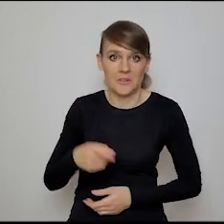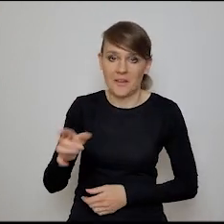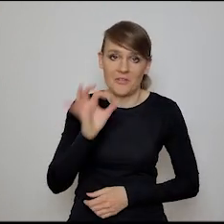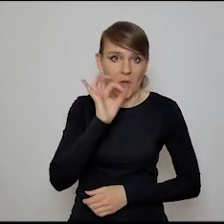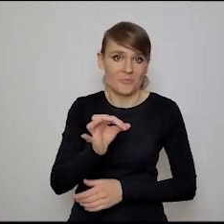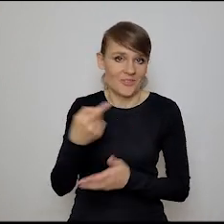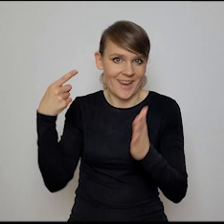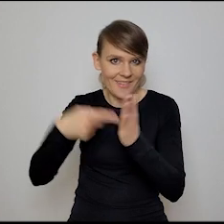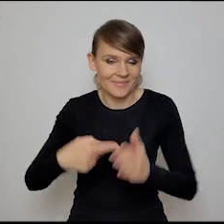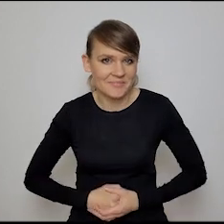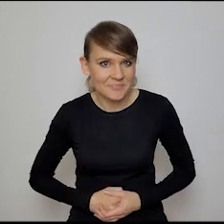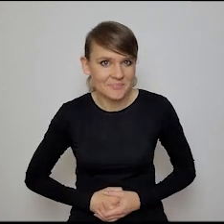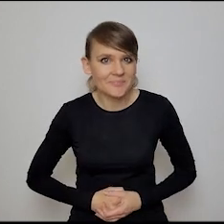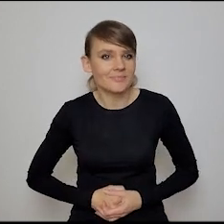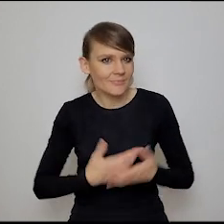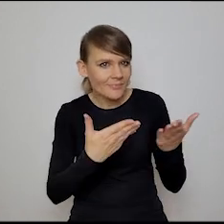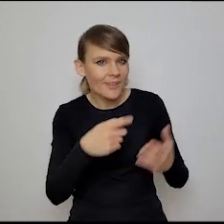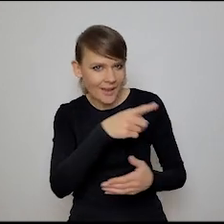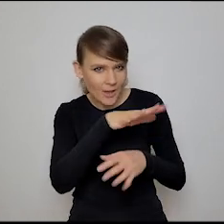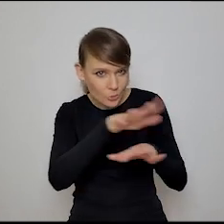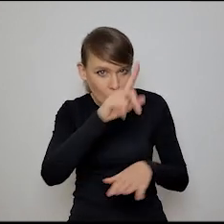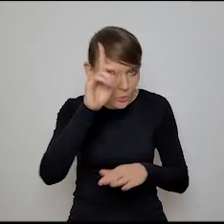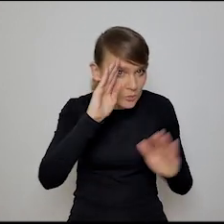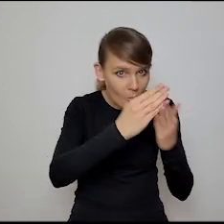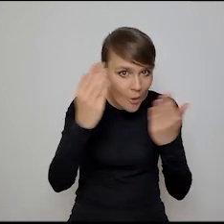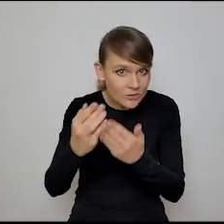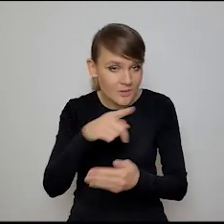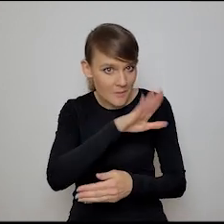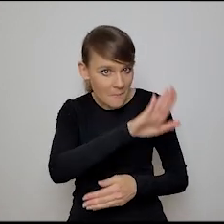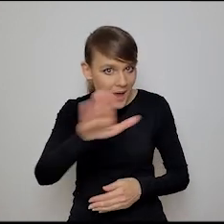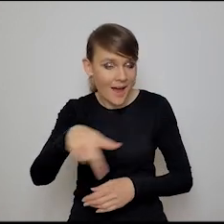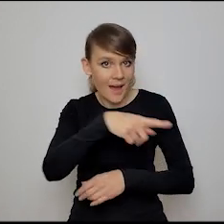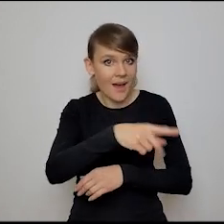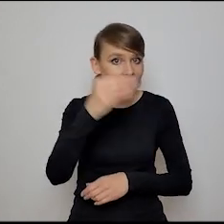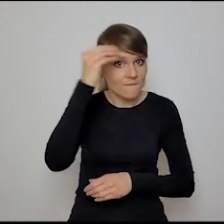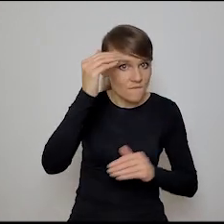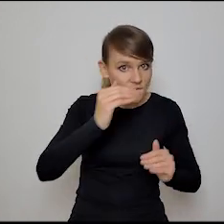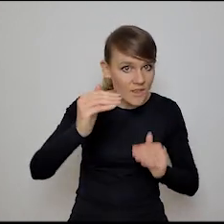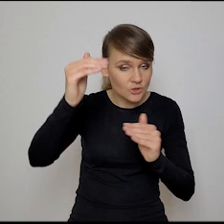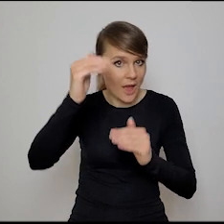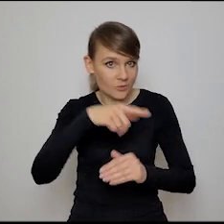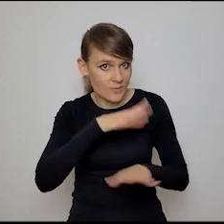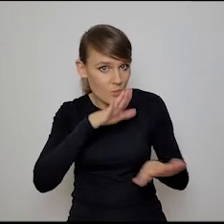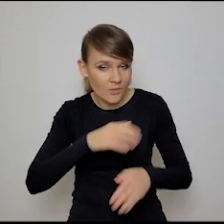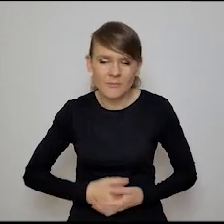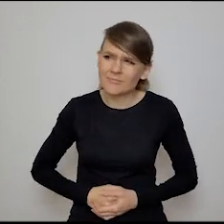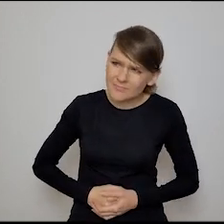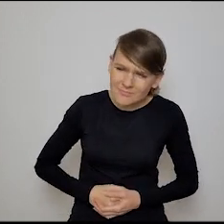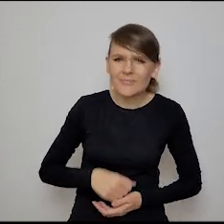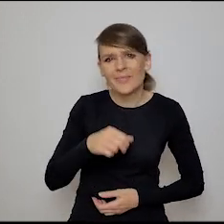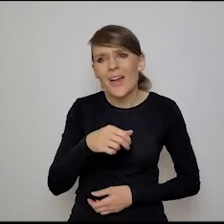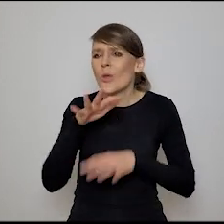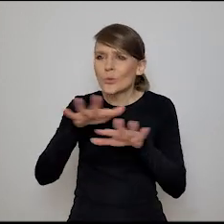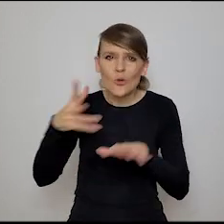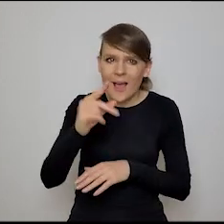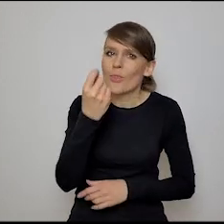wstrzeliliśmy, Iwo. ale co, poznałeś dużo ludzi z tym typem wykształcenia, takim właśnie bardzo wysokim poziomie? Tak, nie dużo, ale trochę tak.